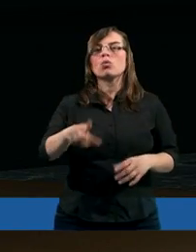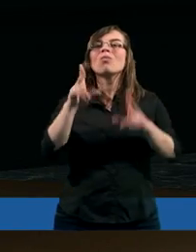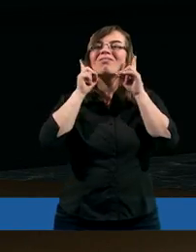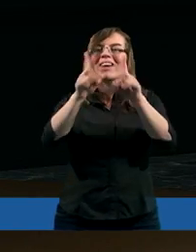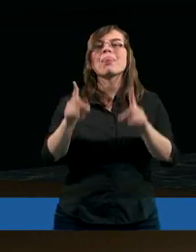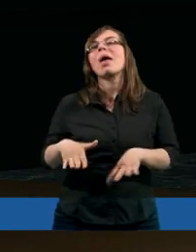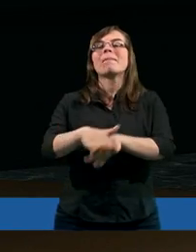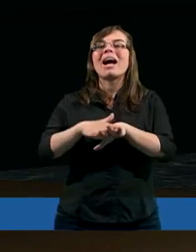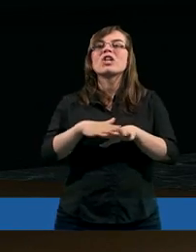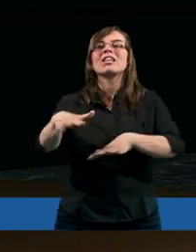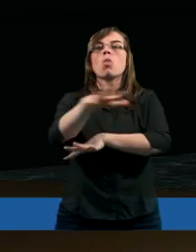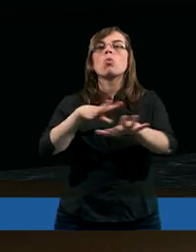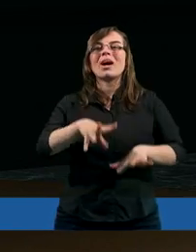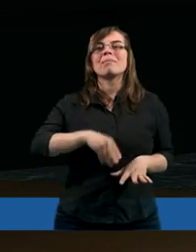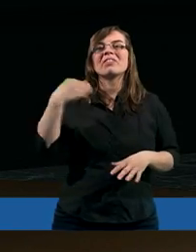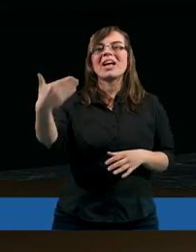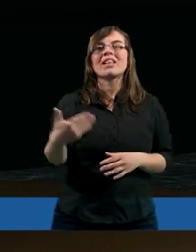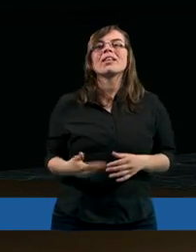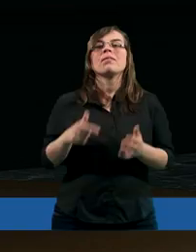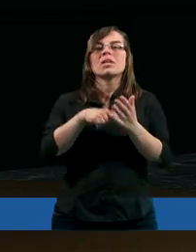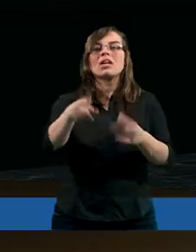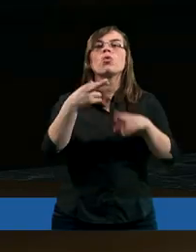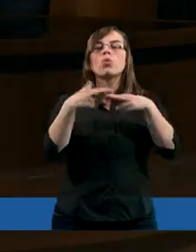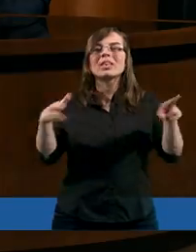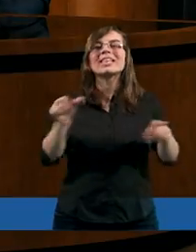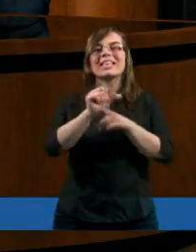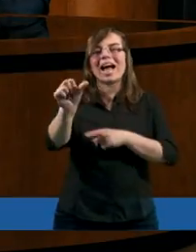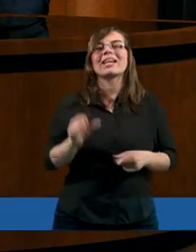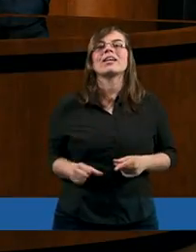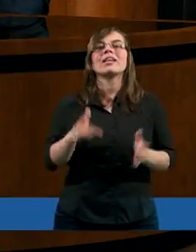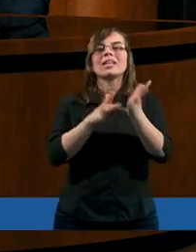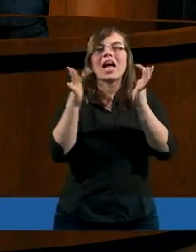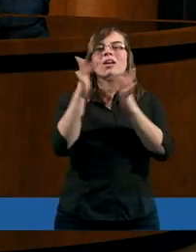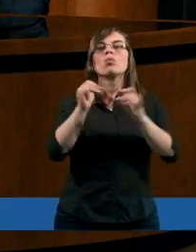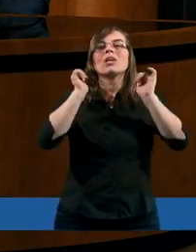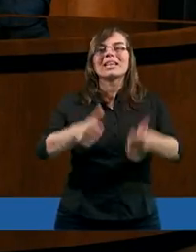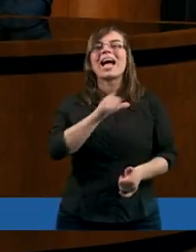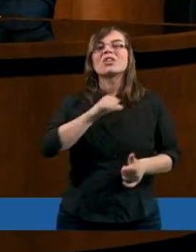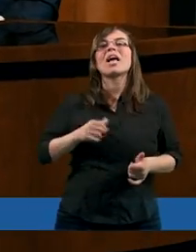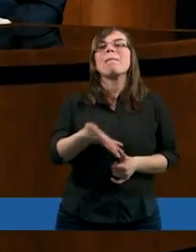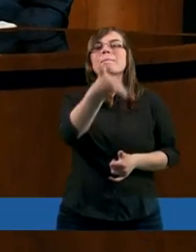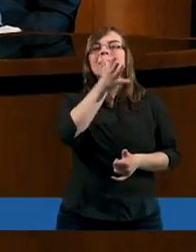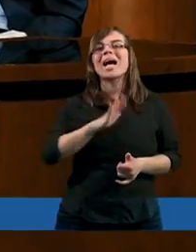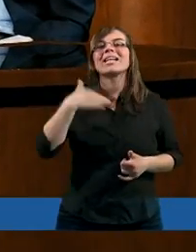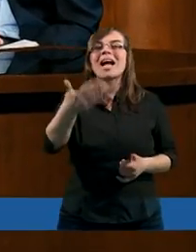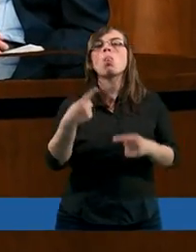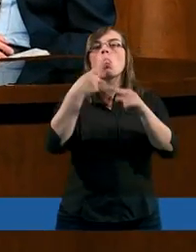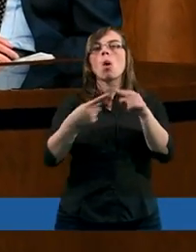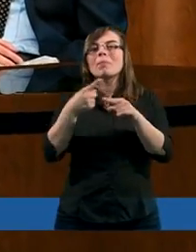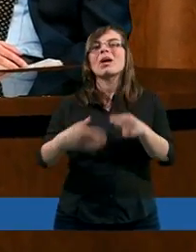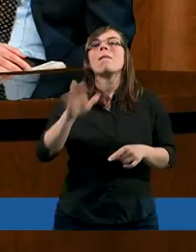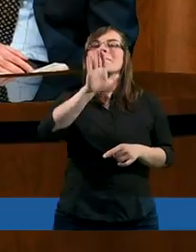rzeczywiste namaszczenie Duchem Świętym. To jest ta zasadnicza różnica. Jezus staje się Mesjaszem